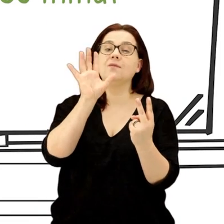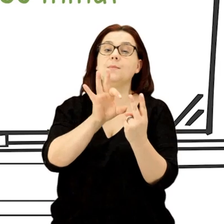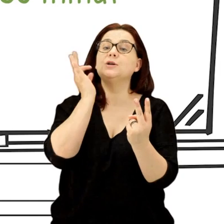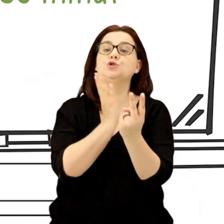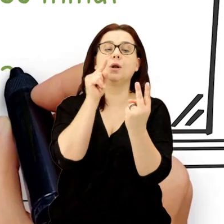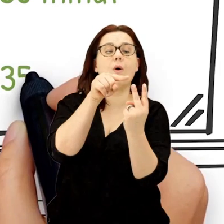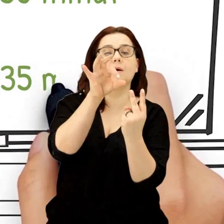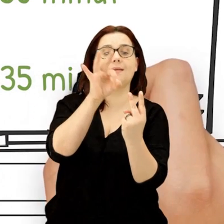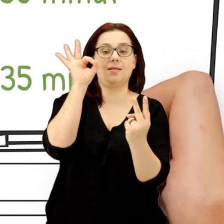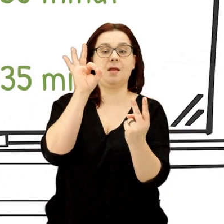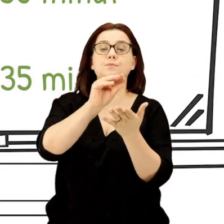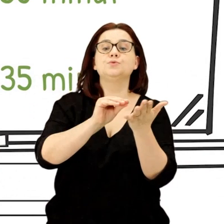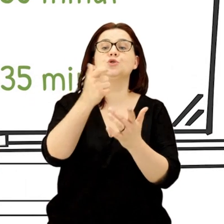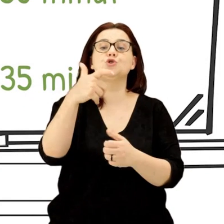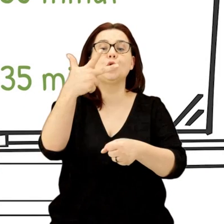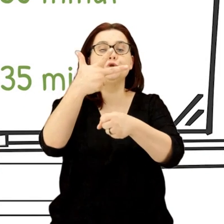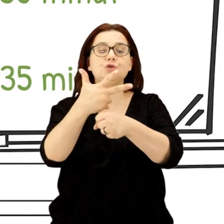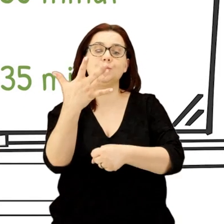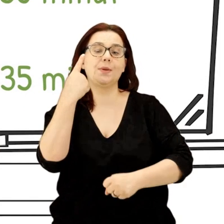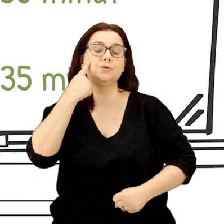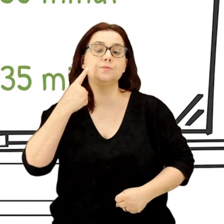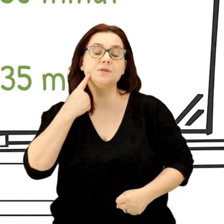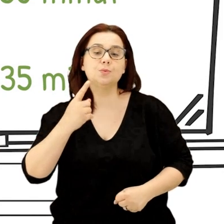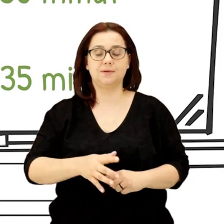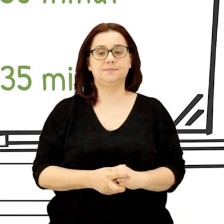uczymy się w szkole. Będzie trwał 135 minut.